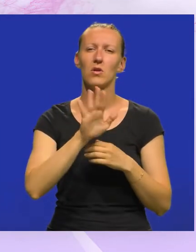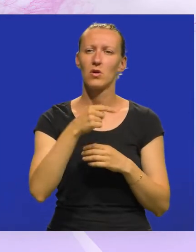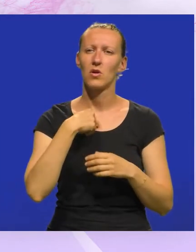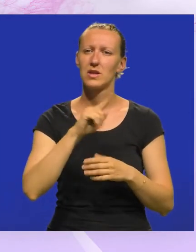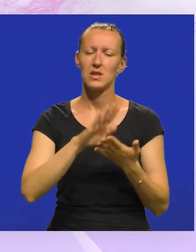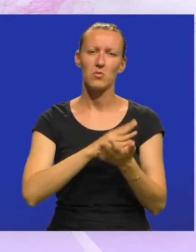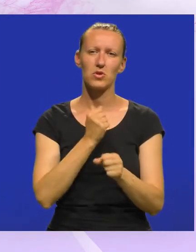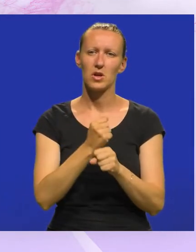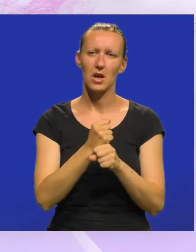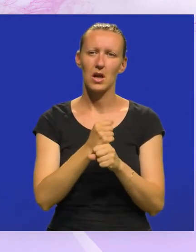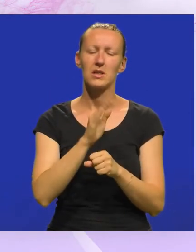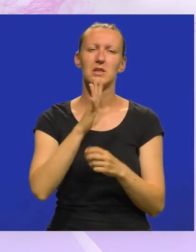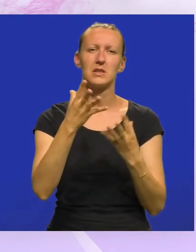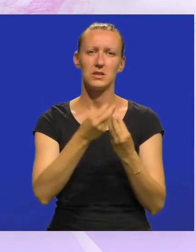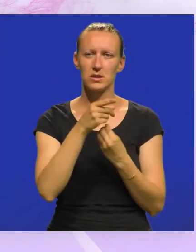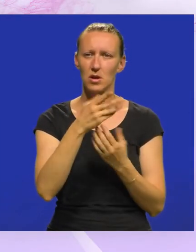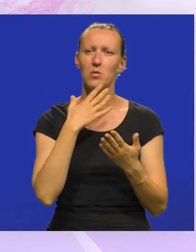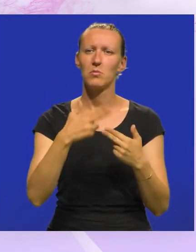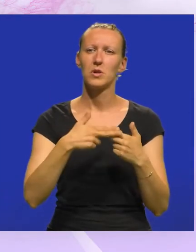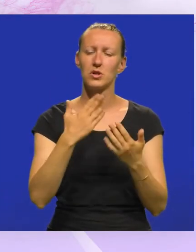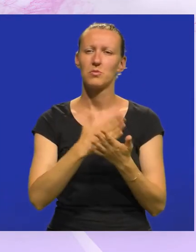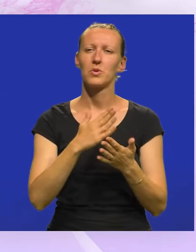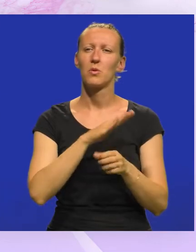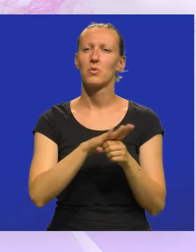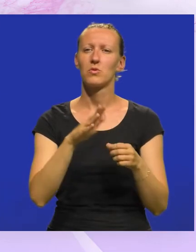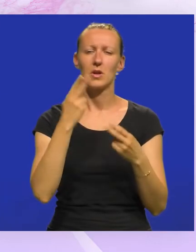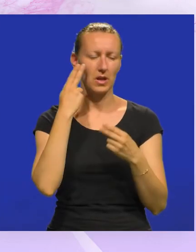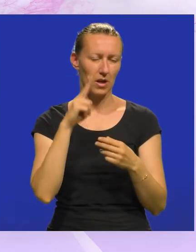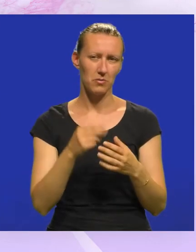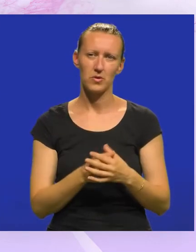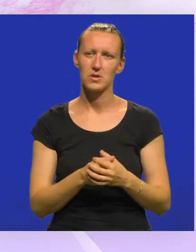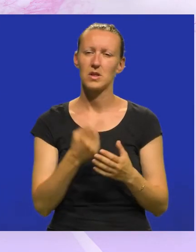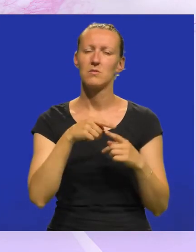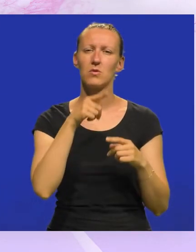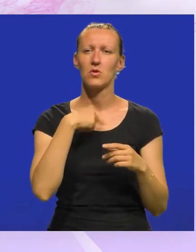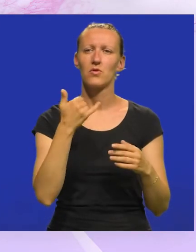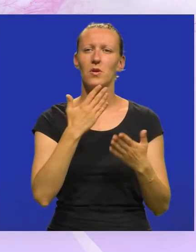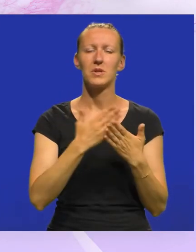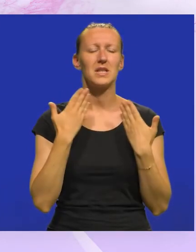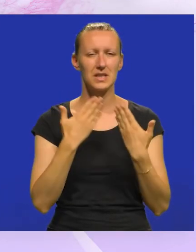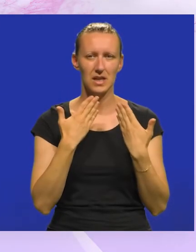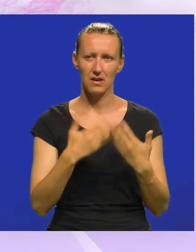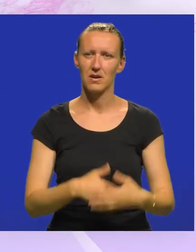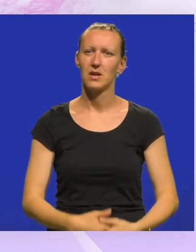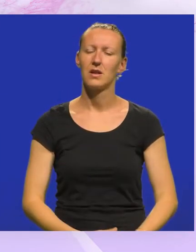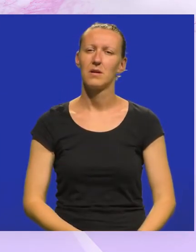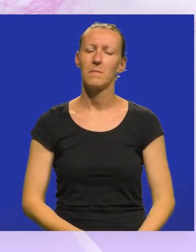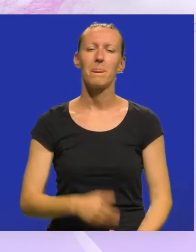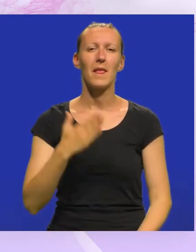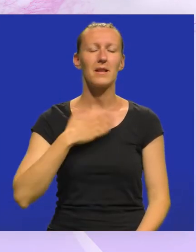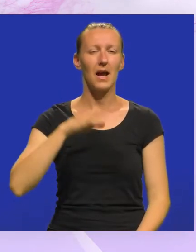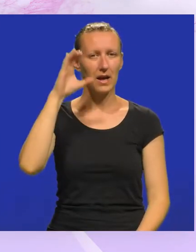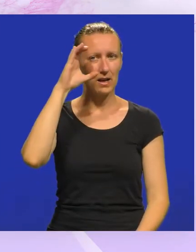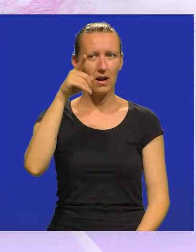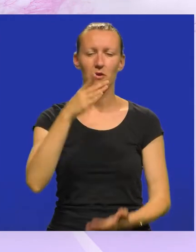dok nisam počela raditi s njom bliže bio potpuno skoro nepoznat i zato ću joj uvijek biti zahvalna dragi